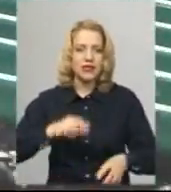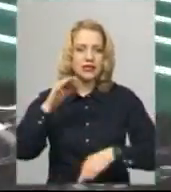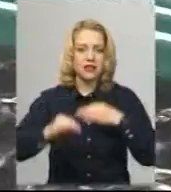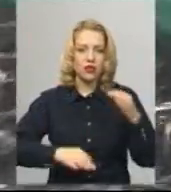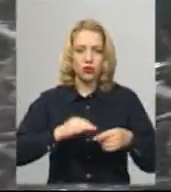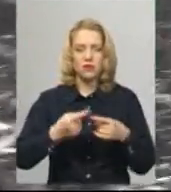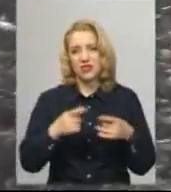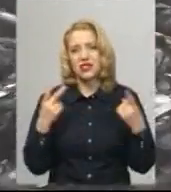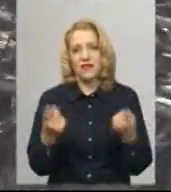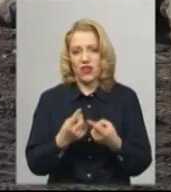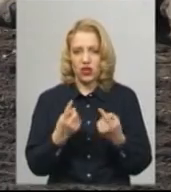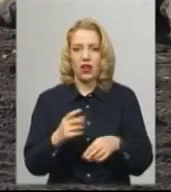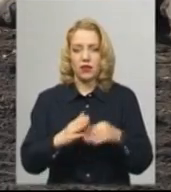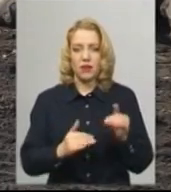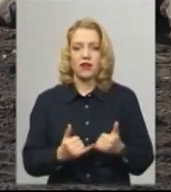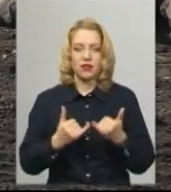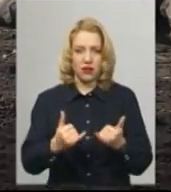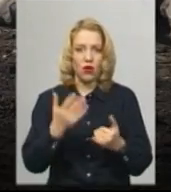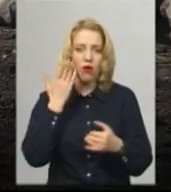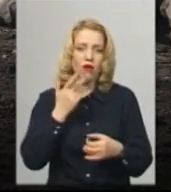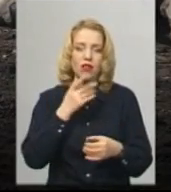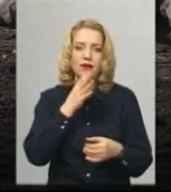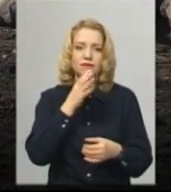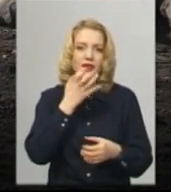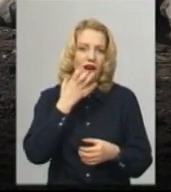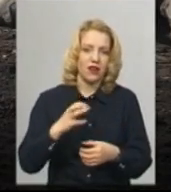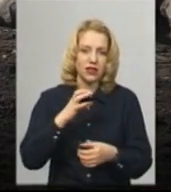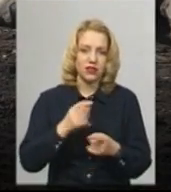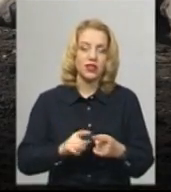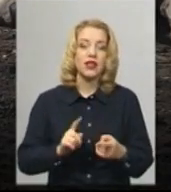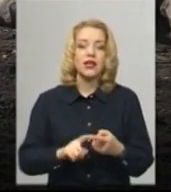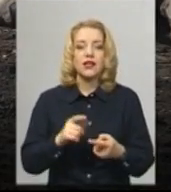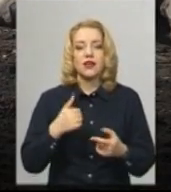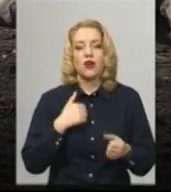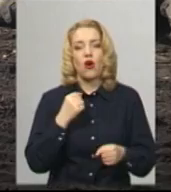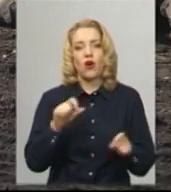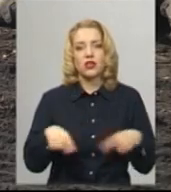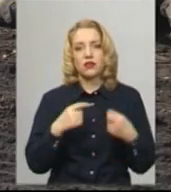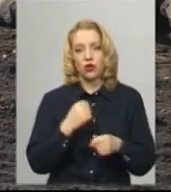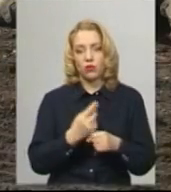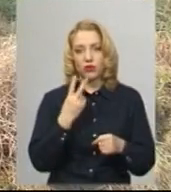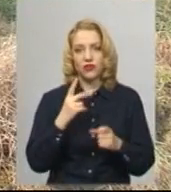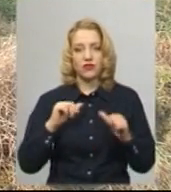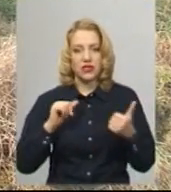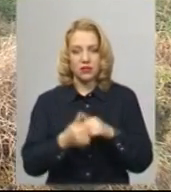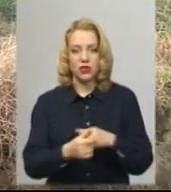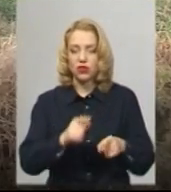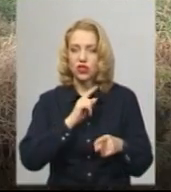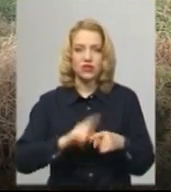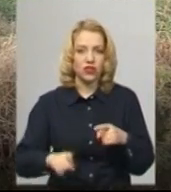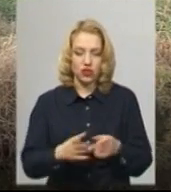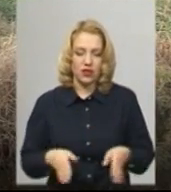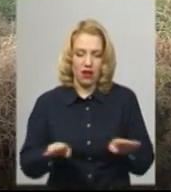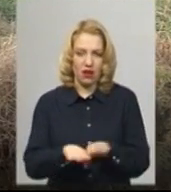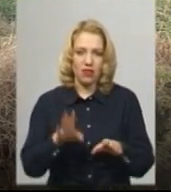звичайна практика для гарячої пори. Ми організували роботу в дві зміни, щоб швидше закрити вологу. Дні в два-три ми